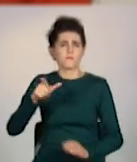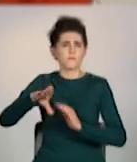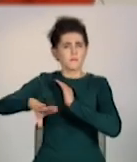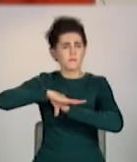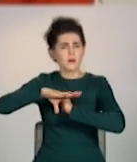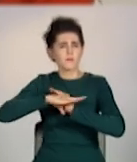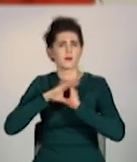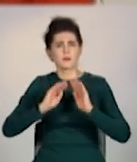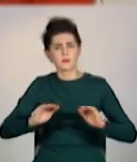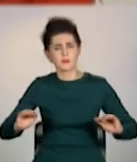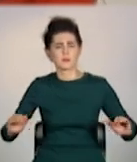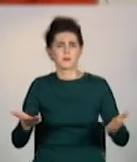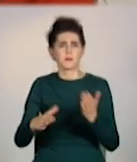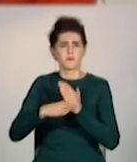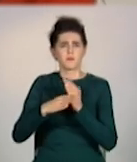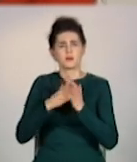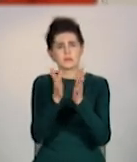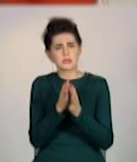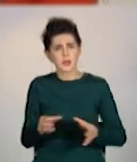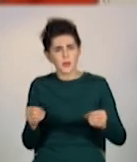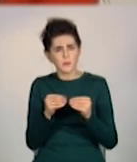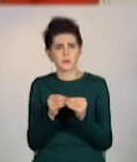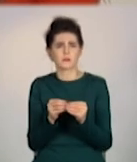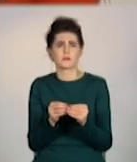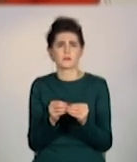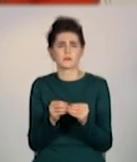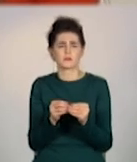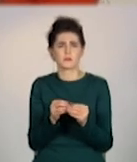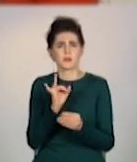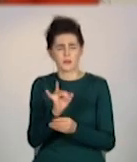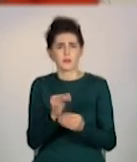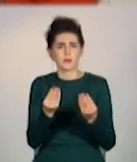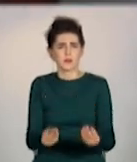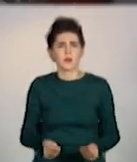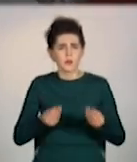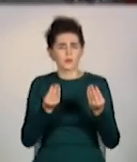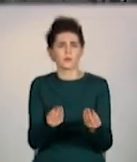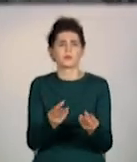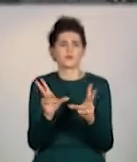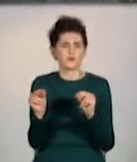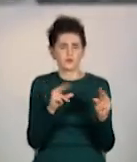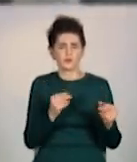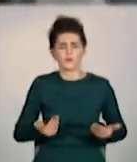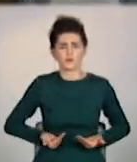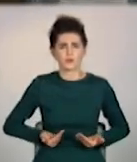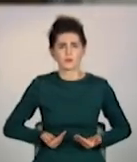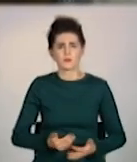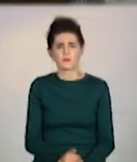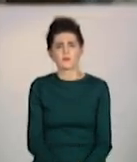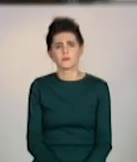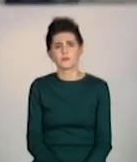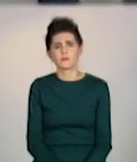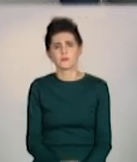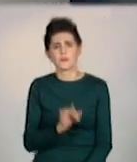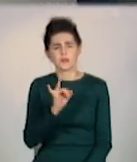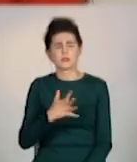дітям, допомагає сім'ям і дає щастливу життя і